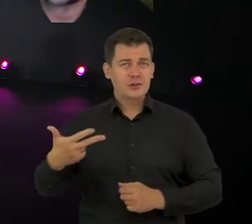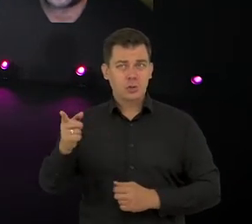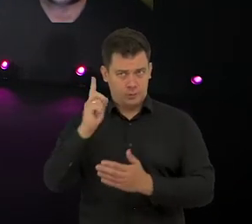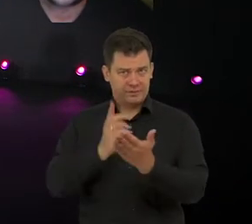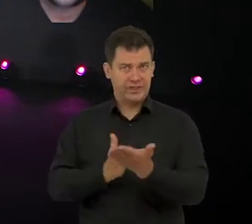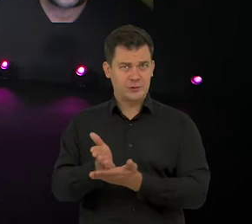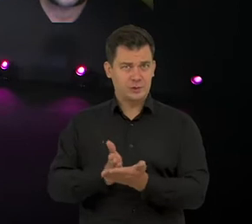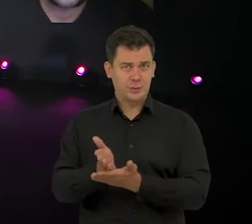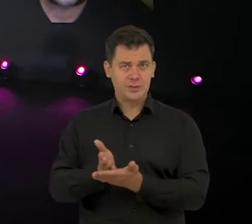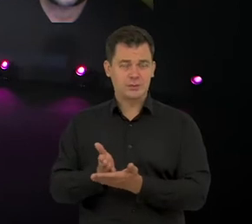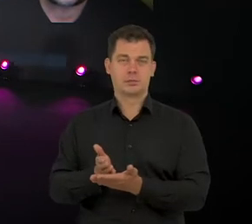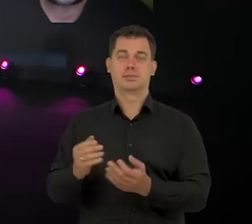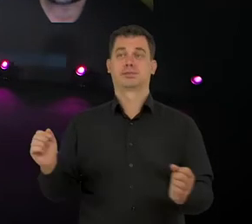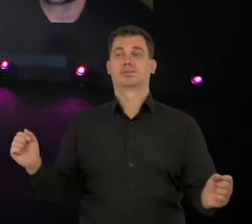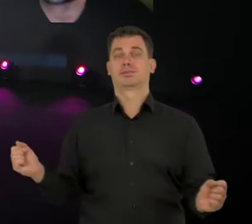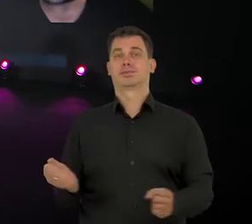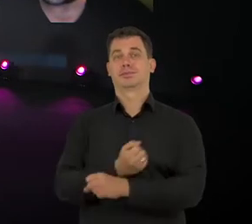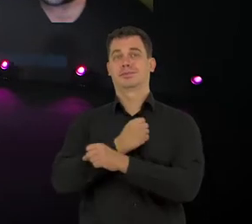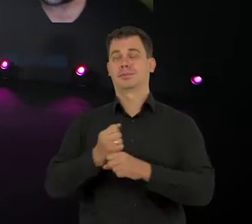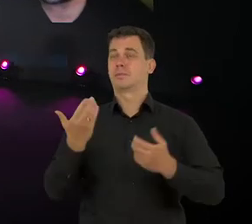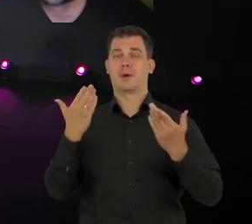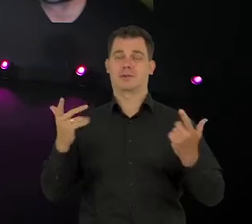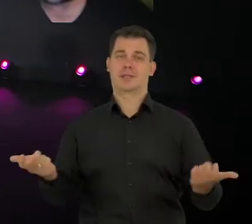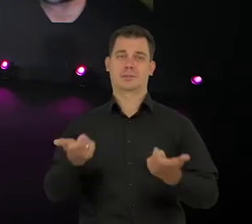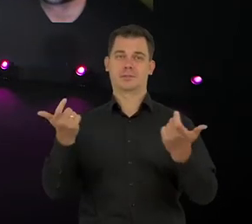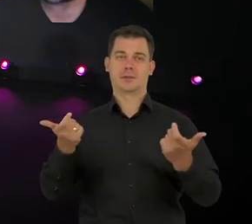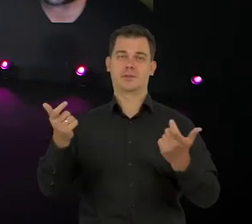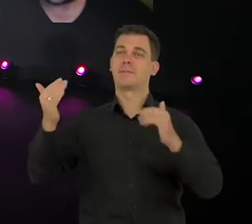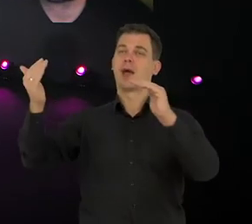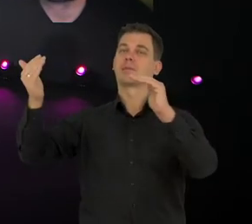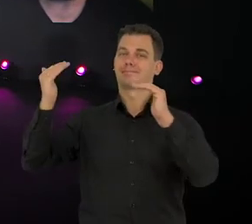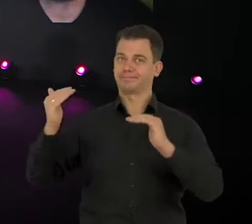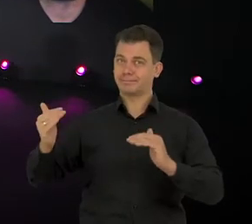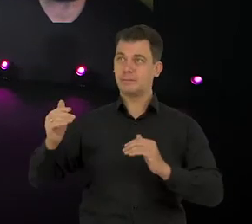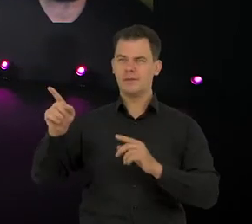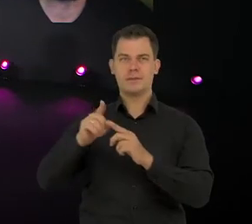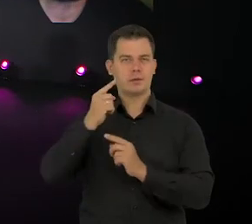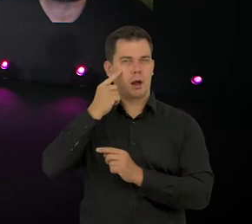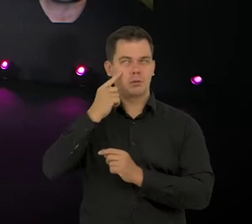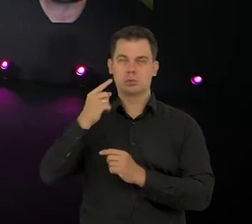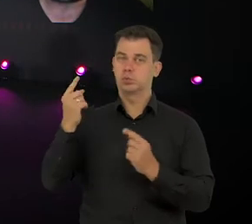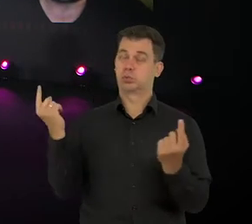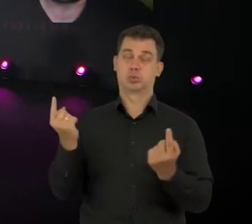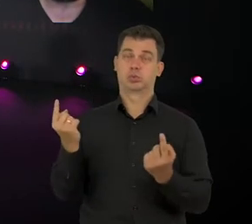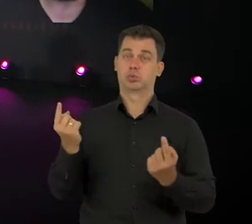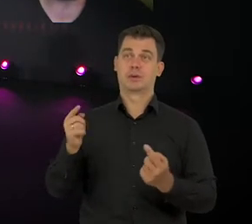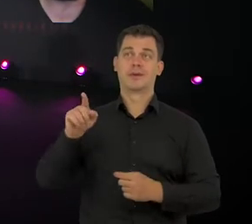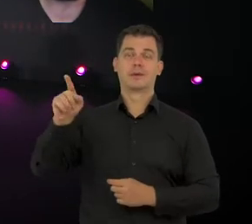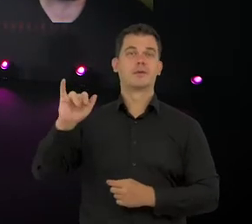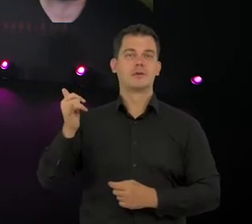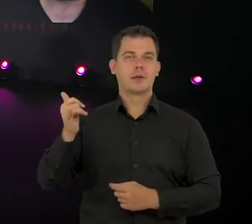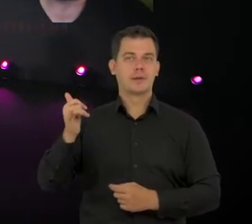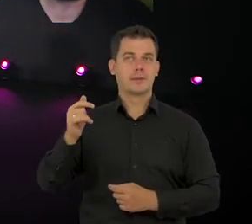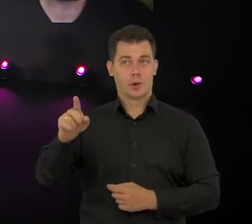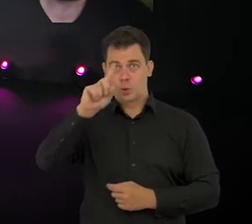trzecia respondentów, więc myślę, że to jest bardzo niebezpieczne. Druga rzecz, która rzuca się tutaj w oczy, to jest to,